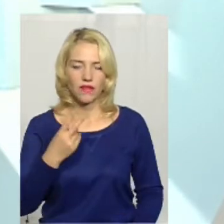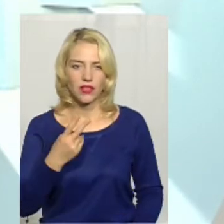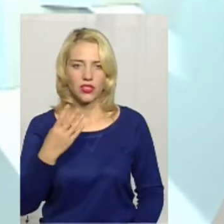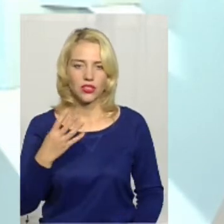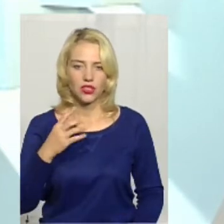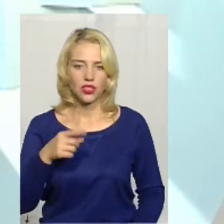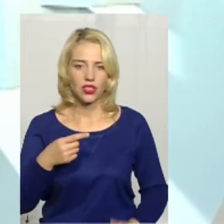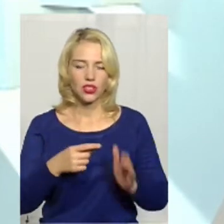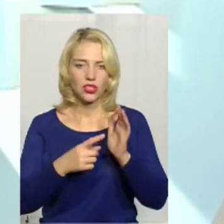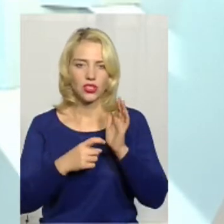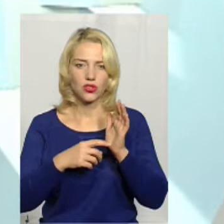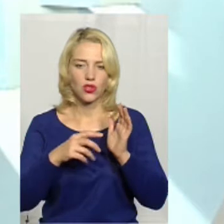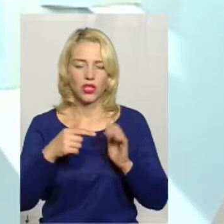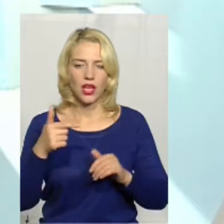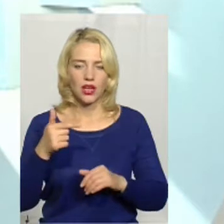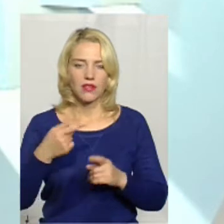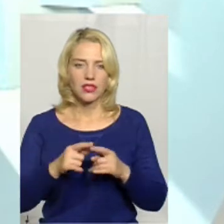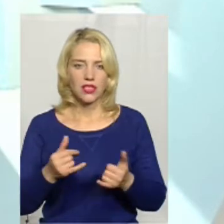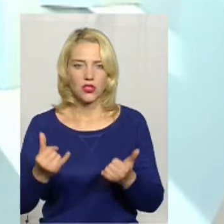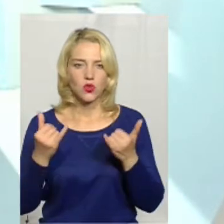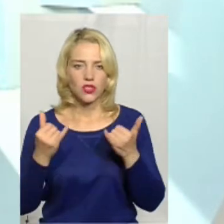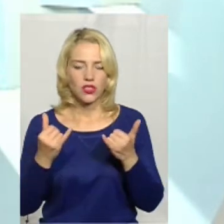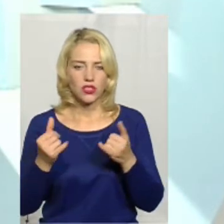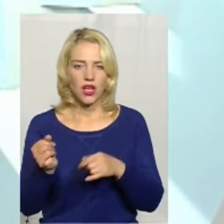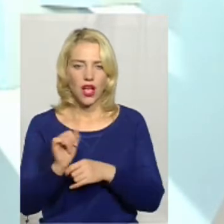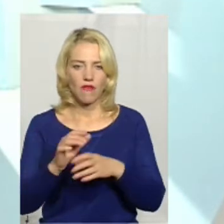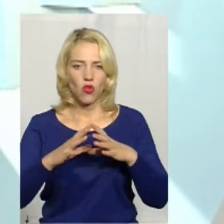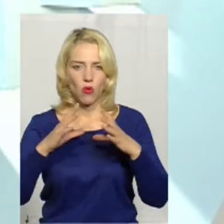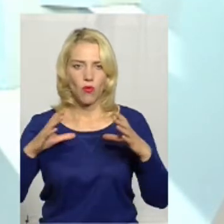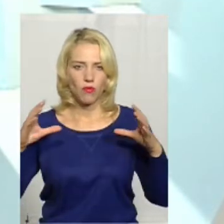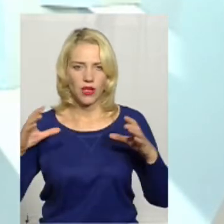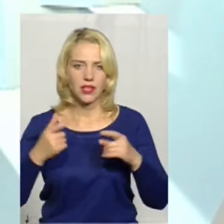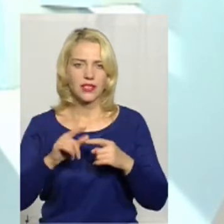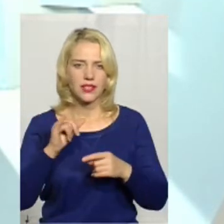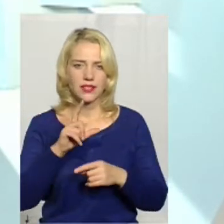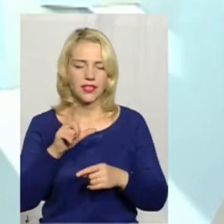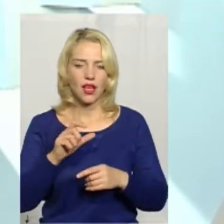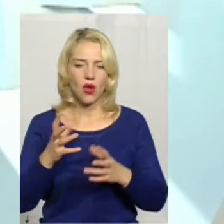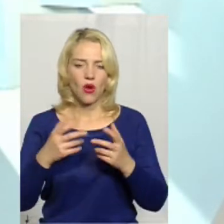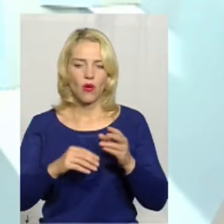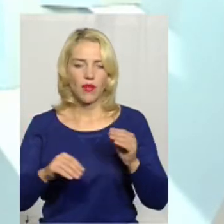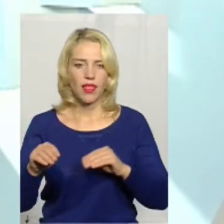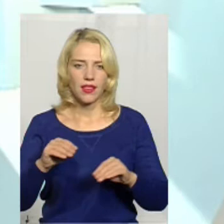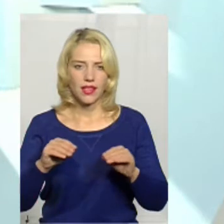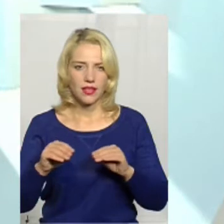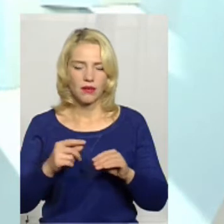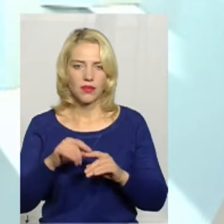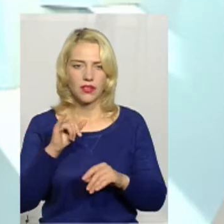найсучасній цей автомобіль з обладнанням. Ми отримали від